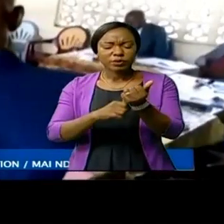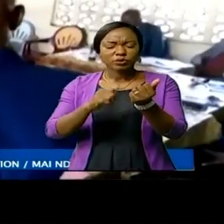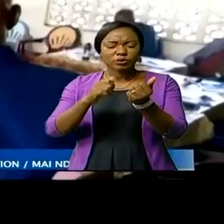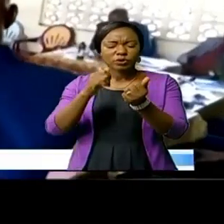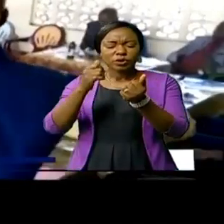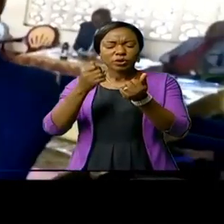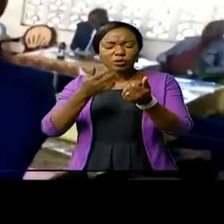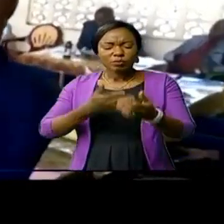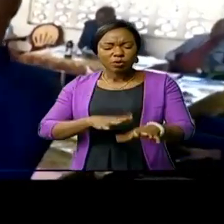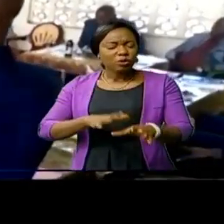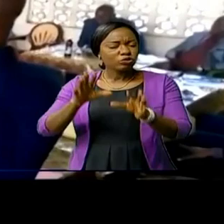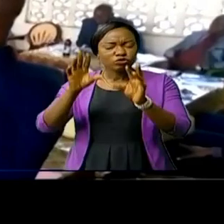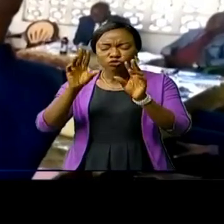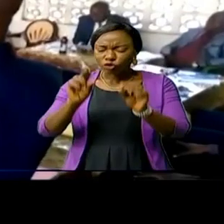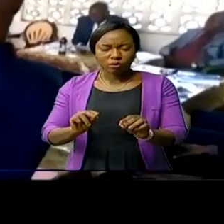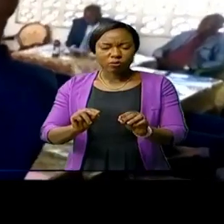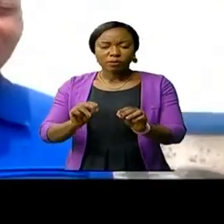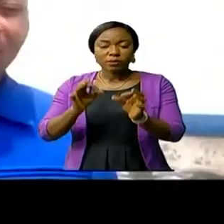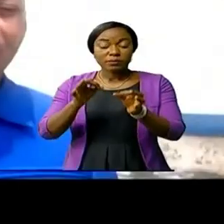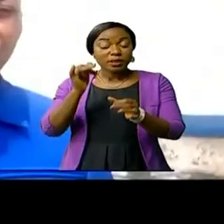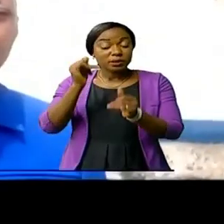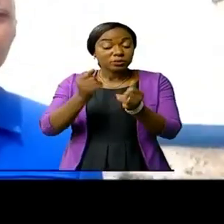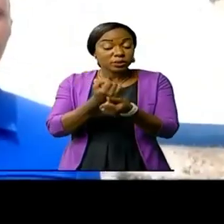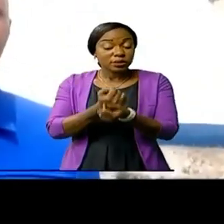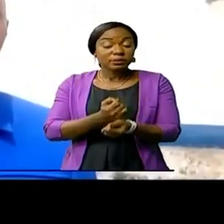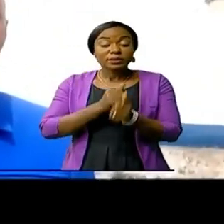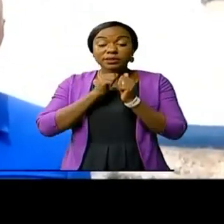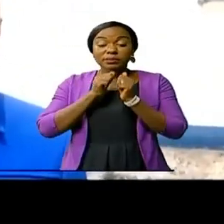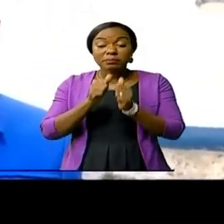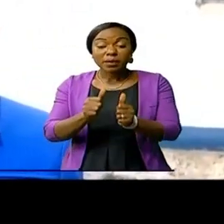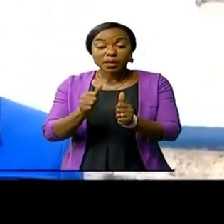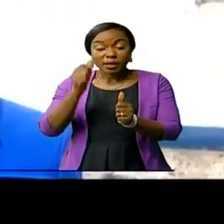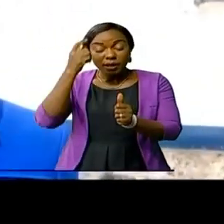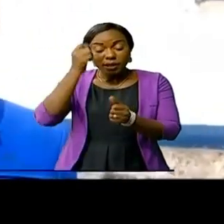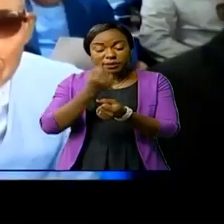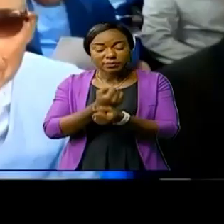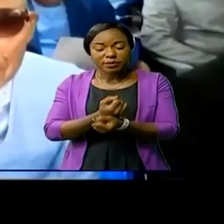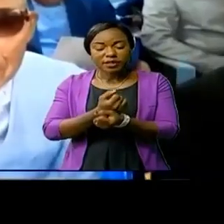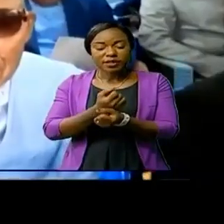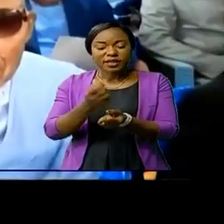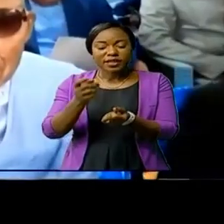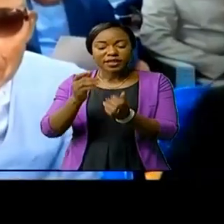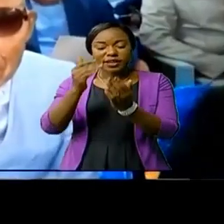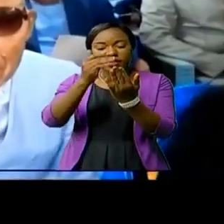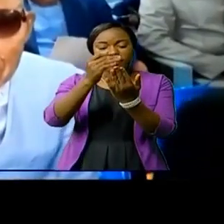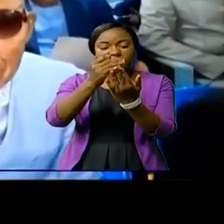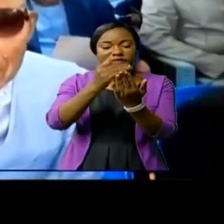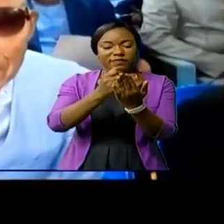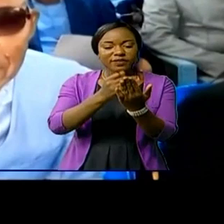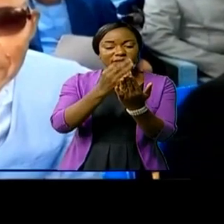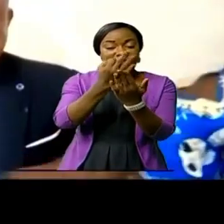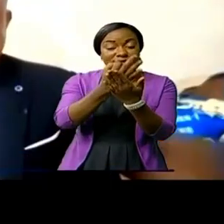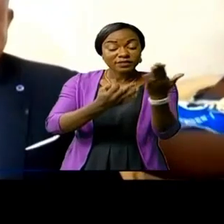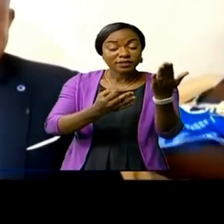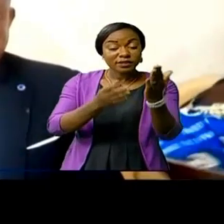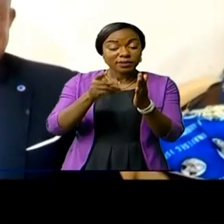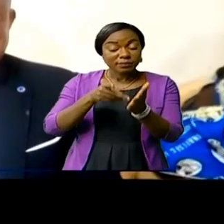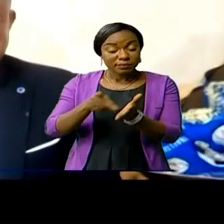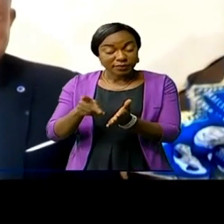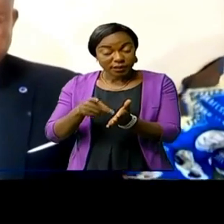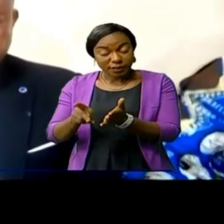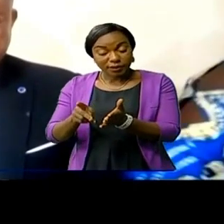agents qui ne respectent pas les instructions par rapport aux fichiers de paie, ils vont subir la rigueur de la loi. Il est à noter que ces travaux